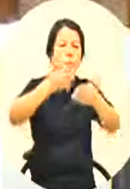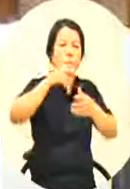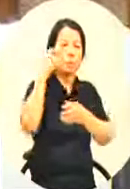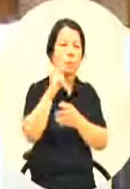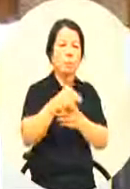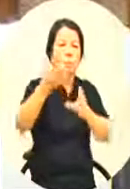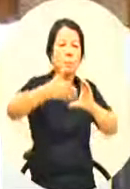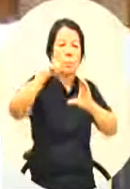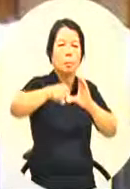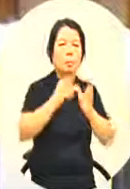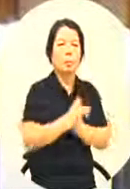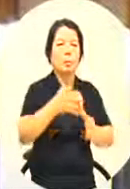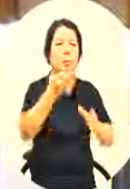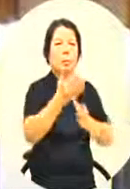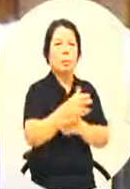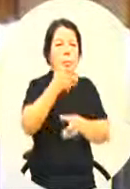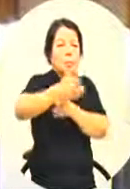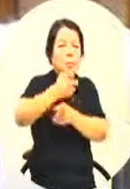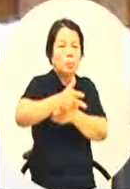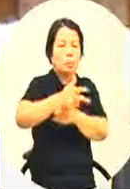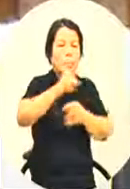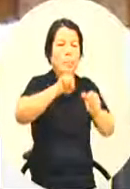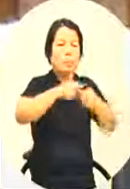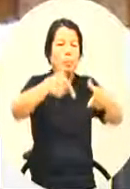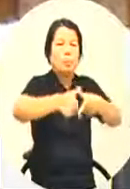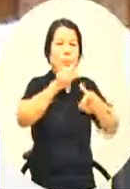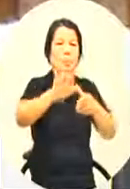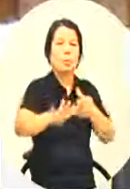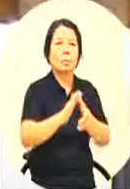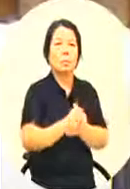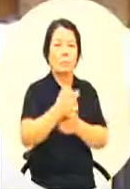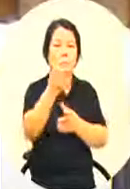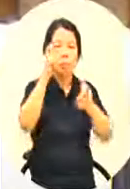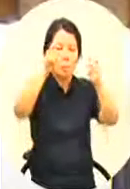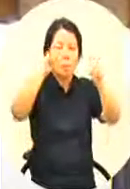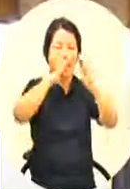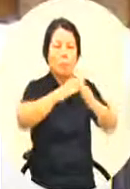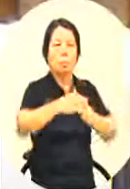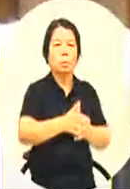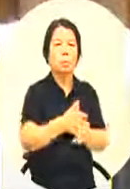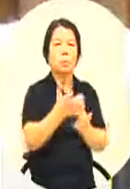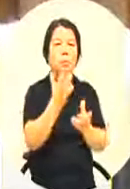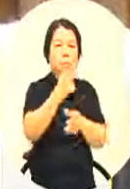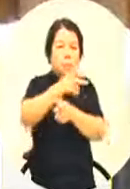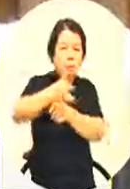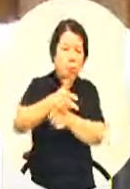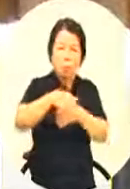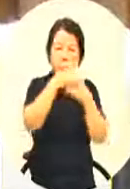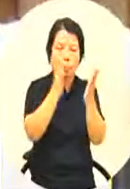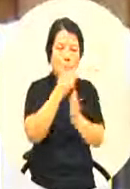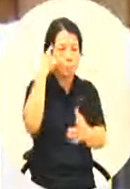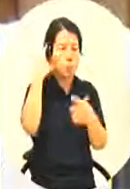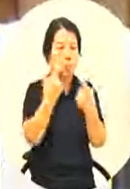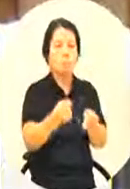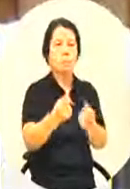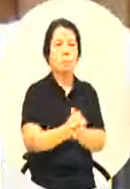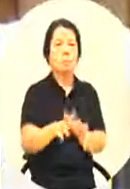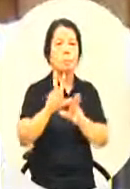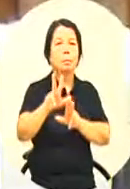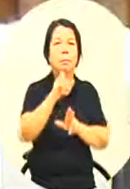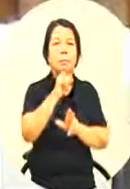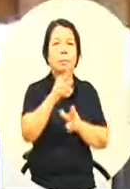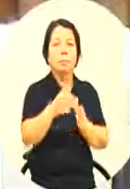有成立所谓的拍片支援中心那也希望说高雄能够成为一个友善的拍片城市这点我都认同但是坦白说